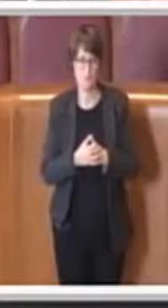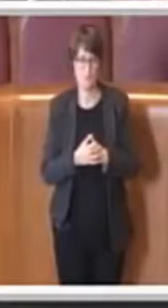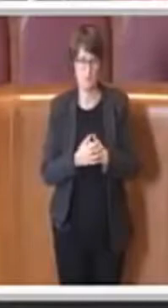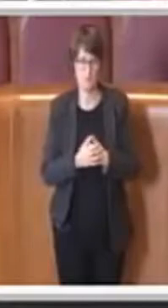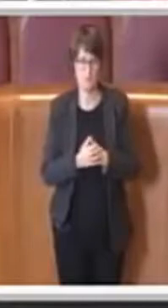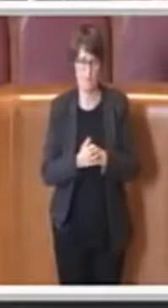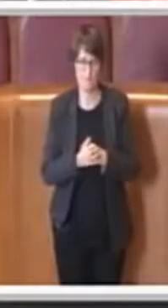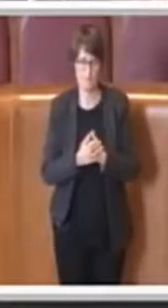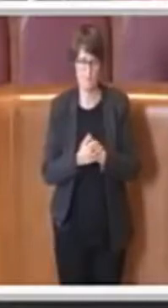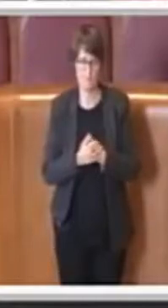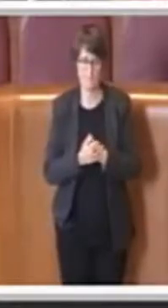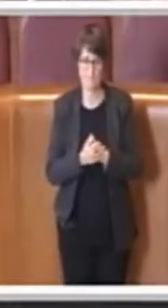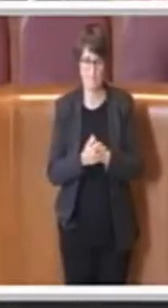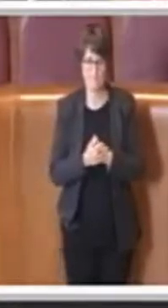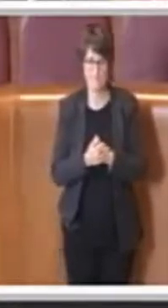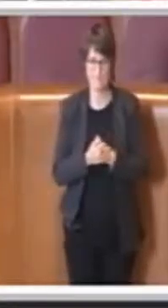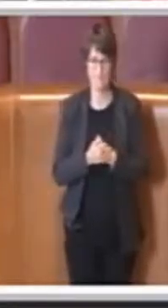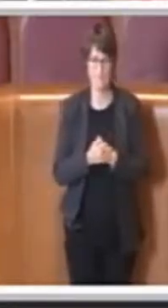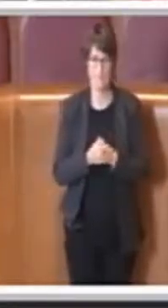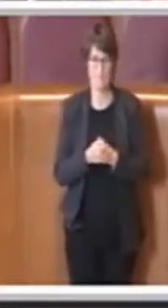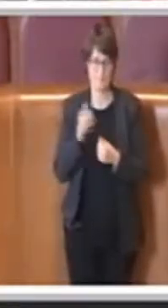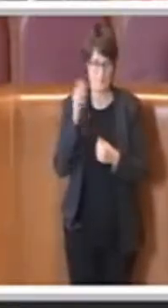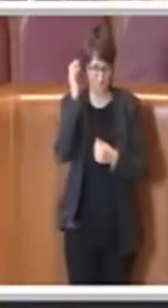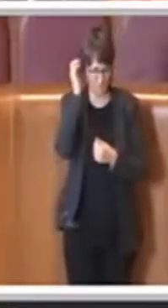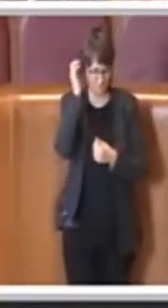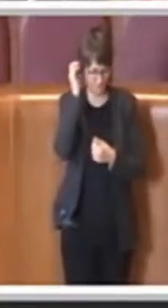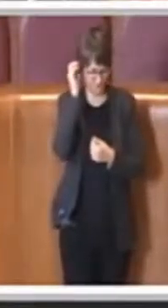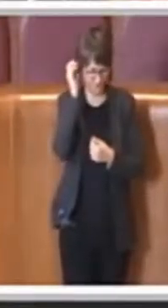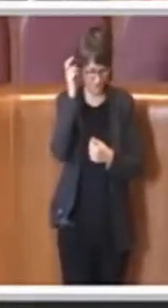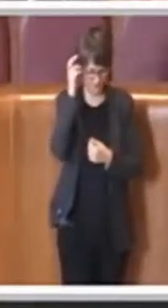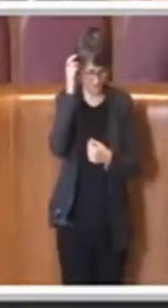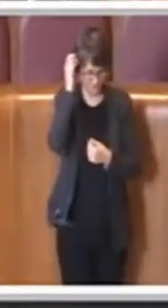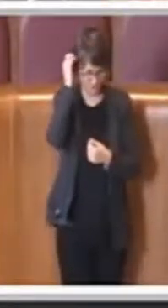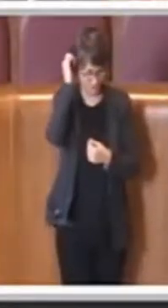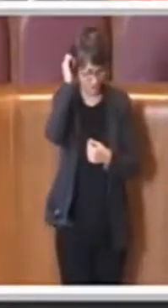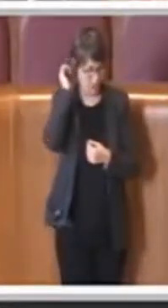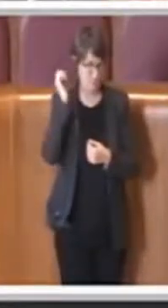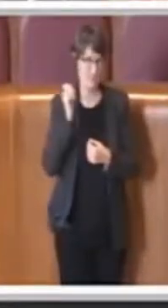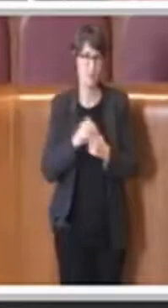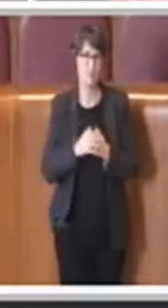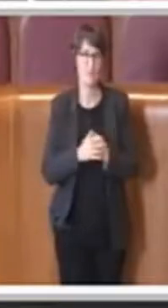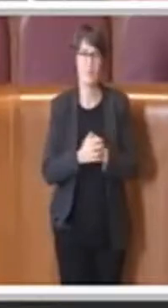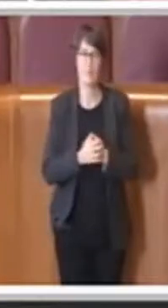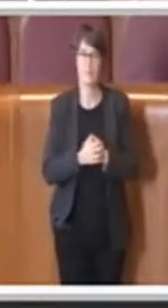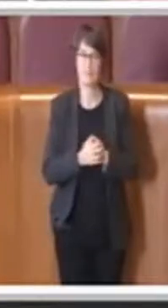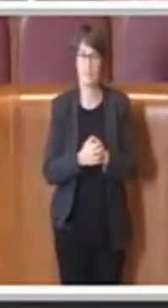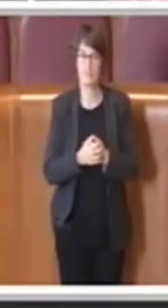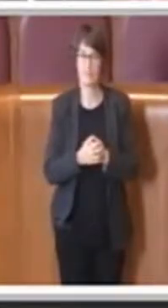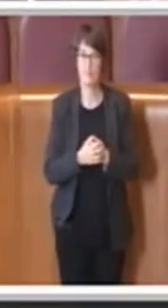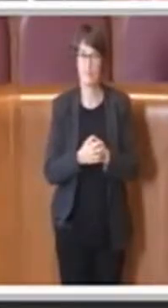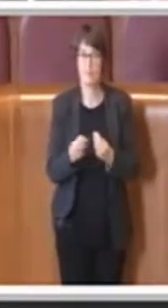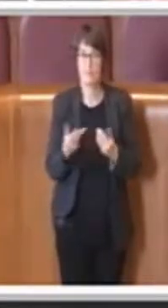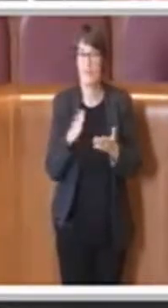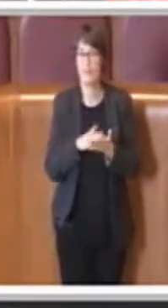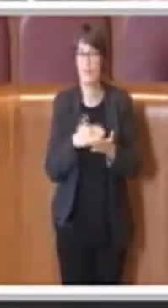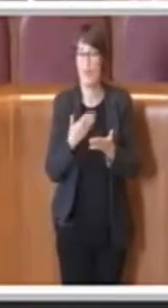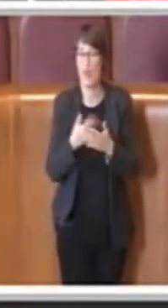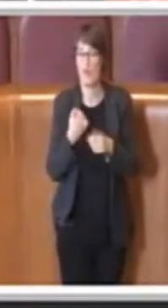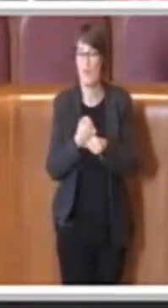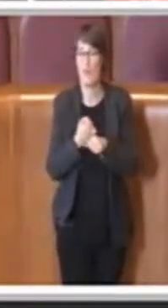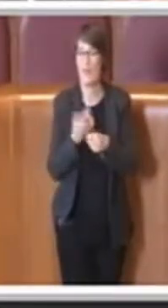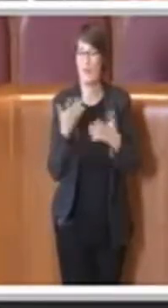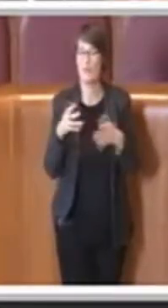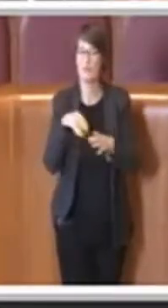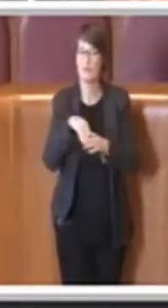quello che è il lavoro già all'interno dell'amministrazione, o comunque di quelli che sono i contratti già